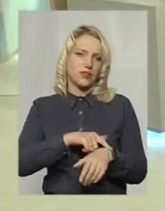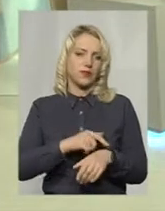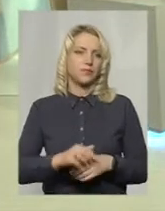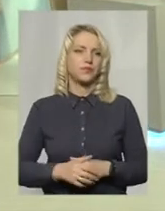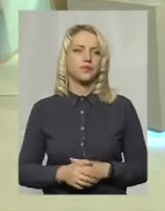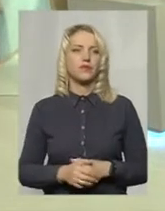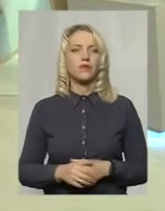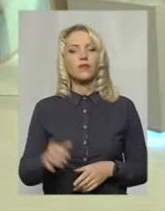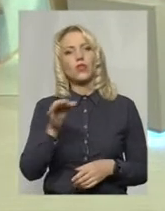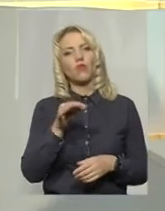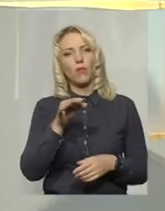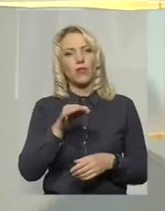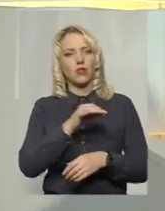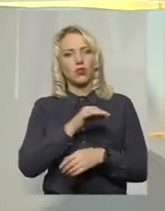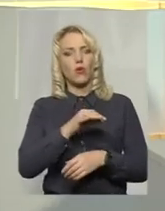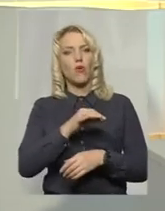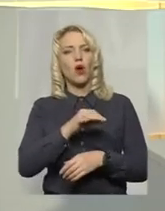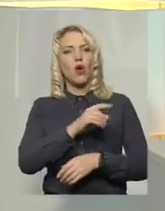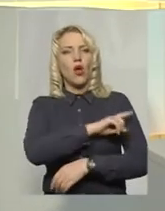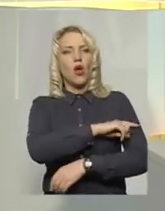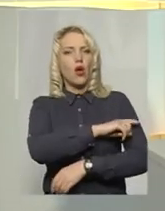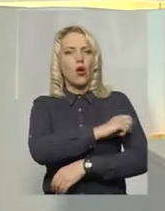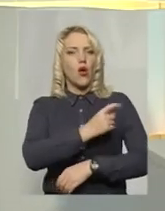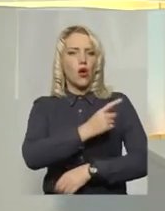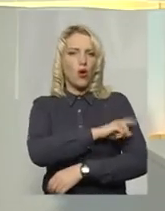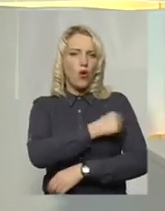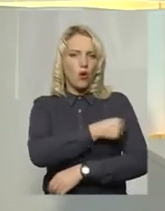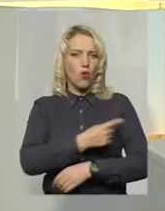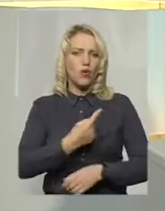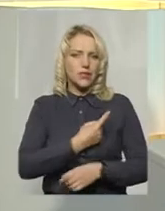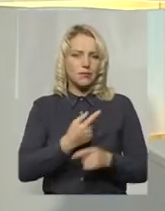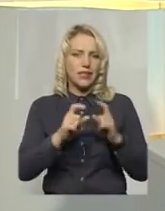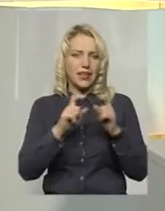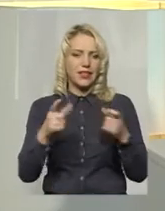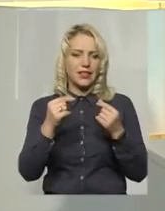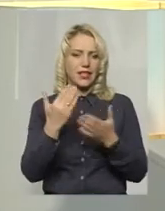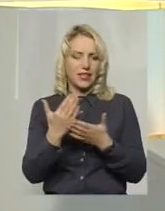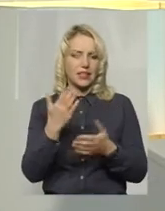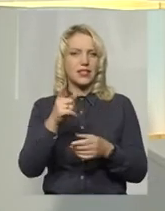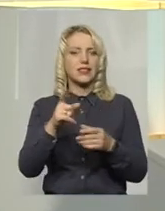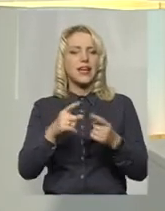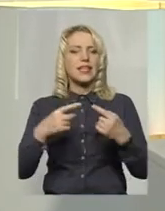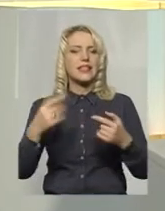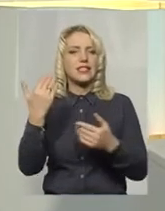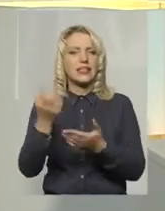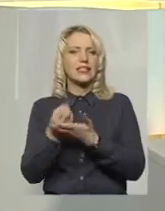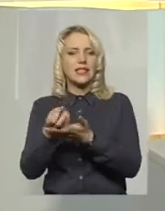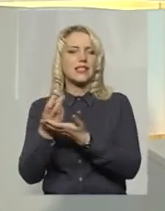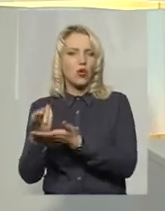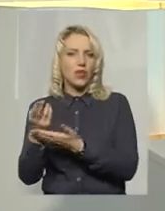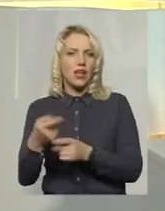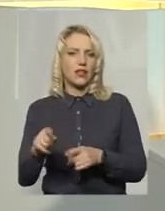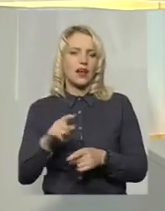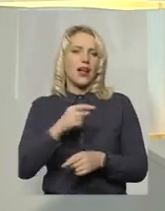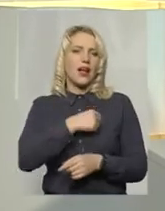В обласному госпіталі, де наразі розміщується стаціонар кардіодиспенсеру, і в тій його частині, яка залишилась на своєму місці,